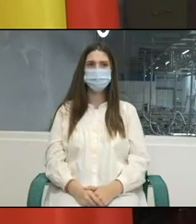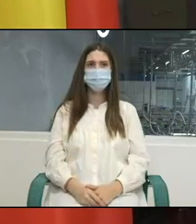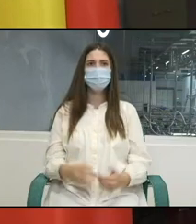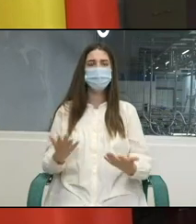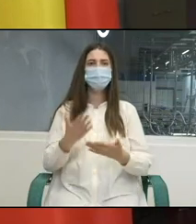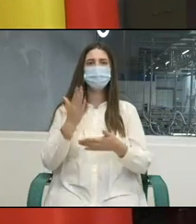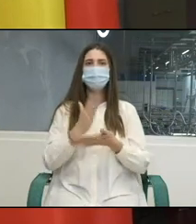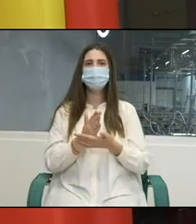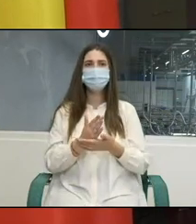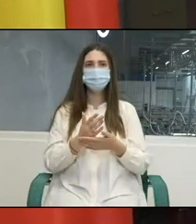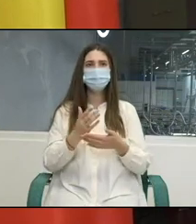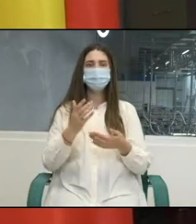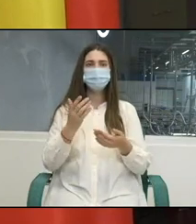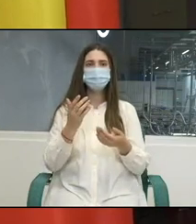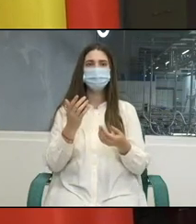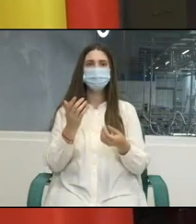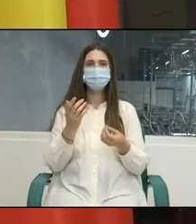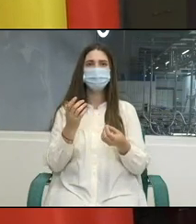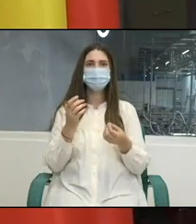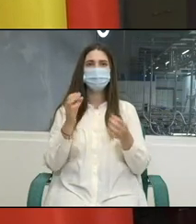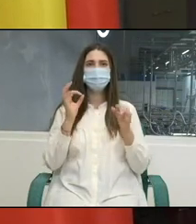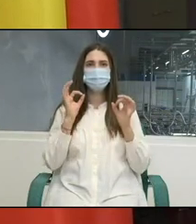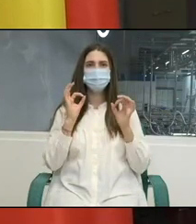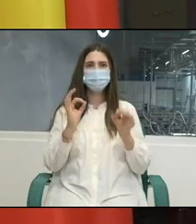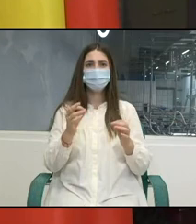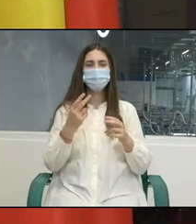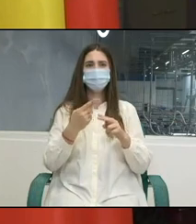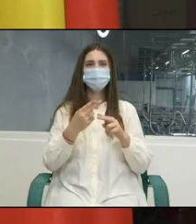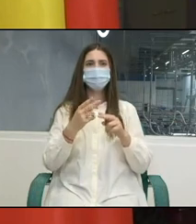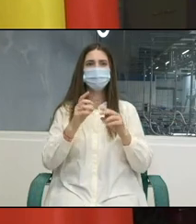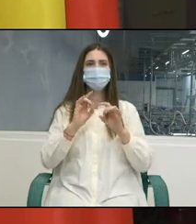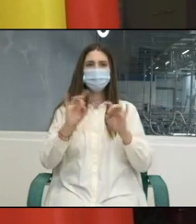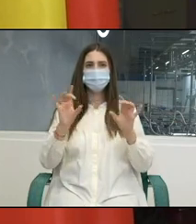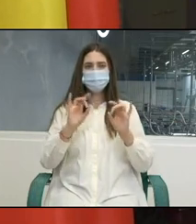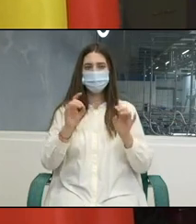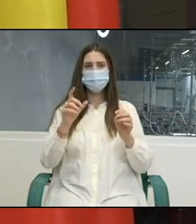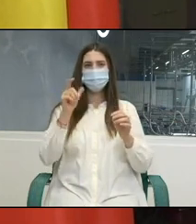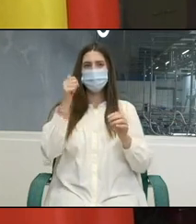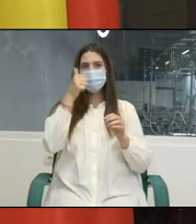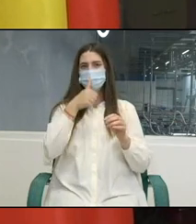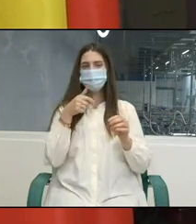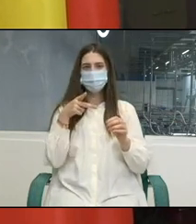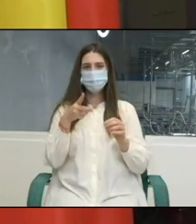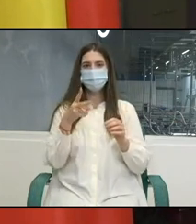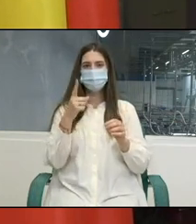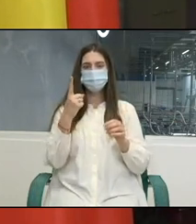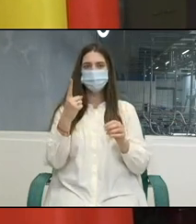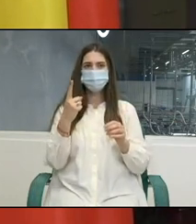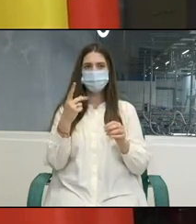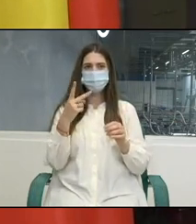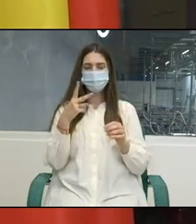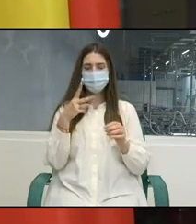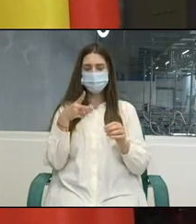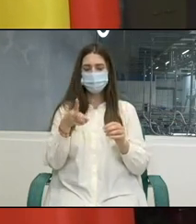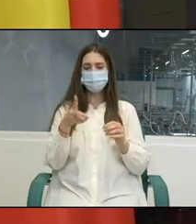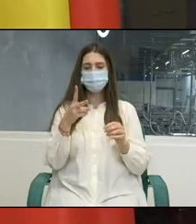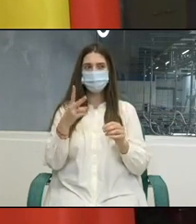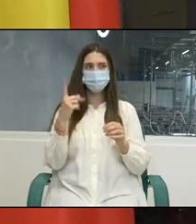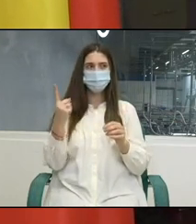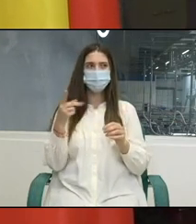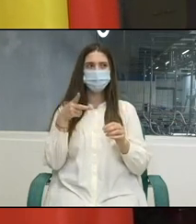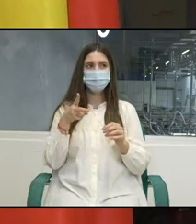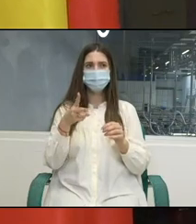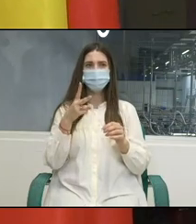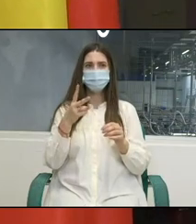de cooperare în noul program de țară pentru muncă decentă anii 2021-2024. Vă rog,